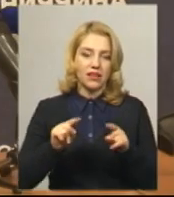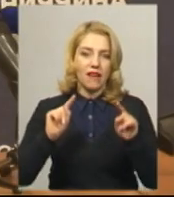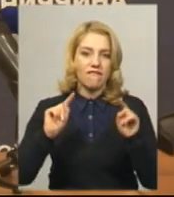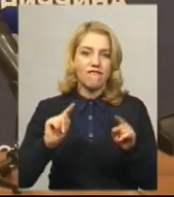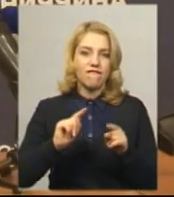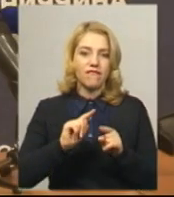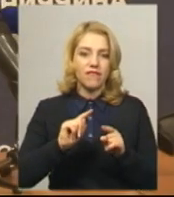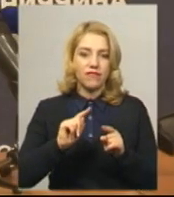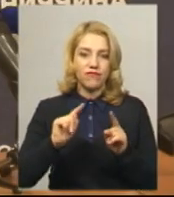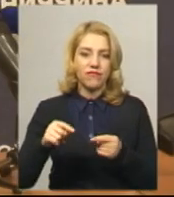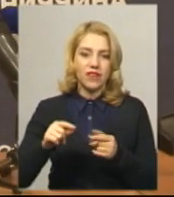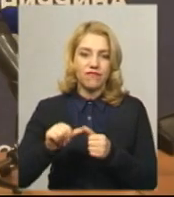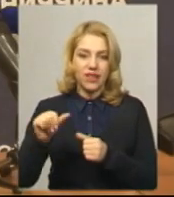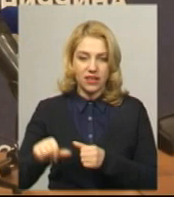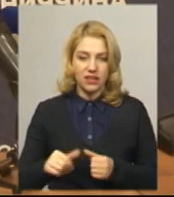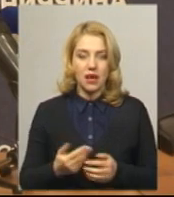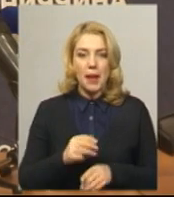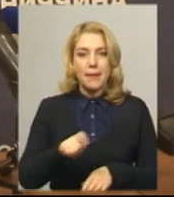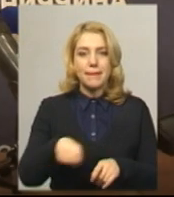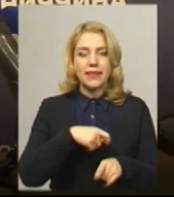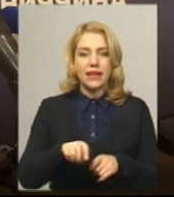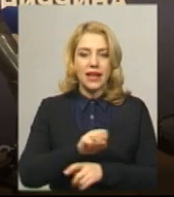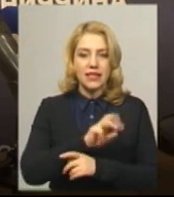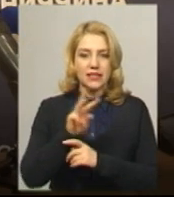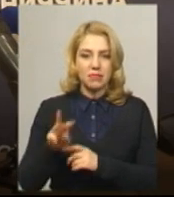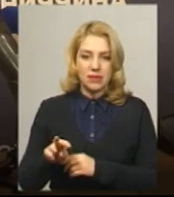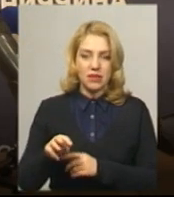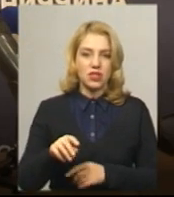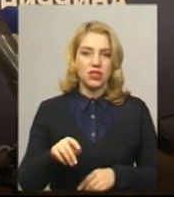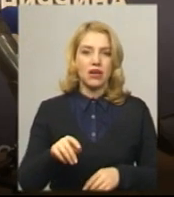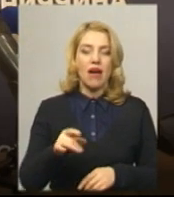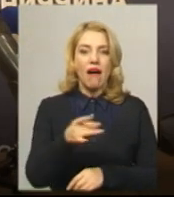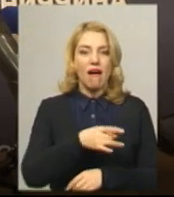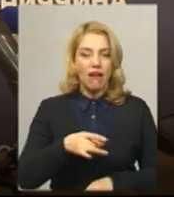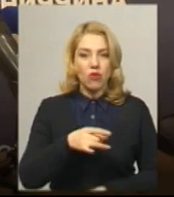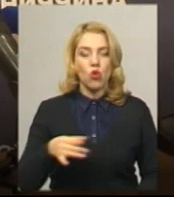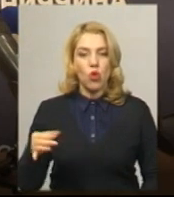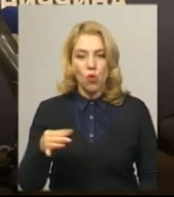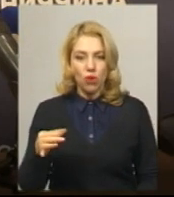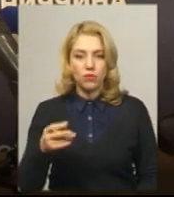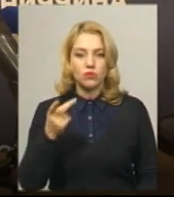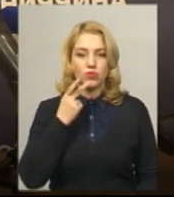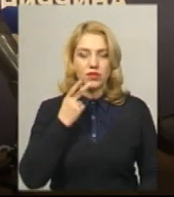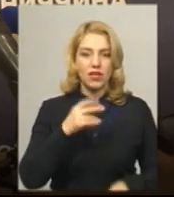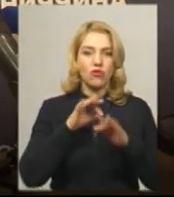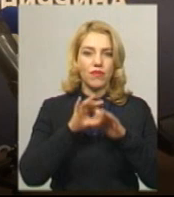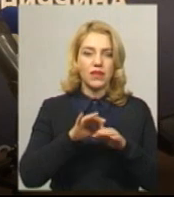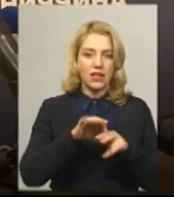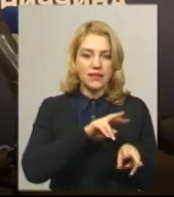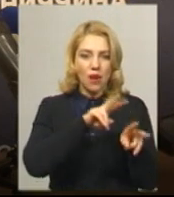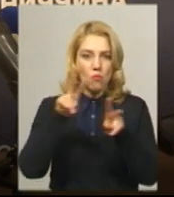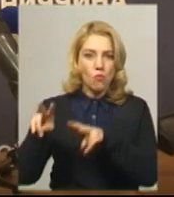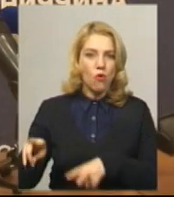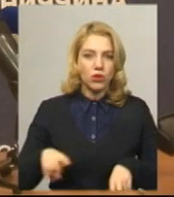Щодо матеріального забезпечення районів області постійно ведеться моніторинг. На